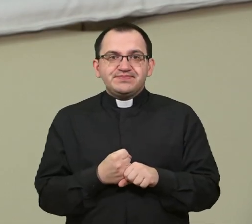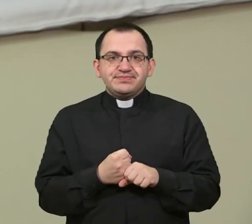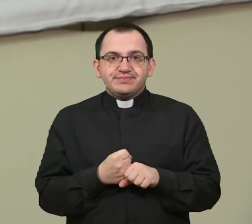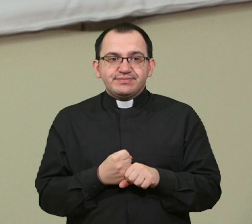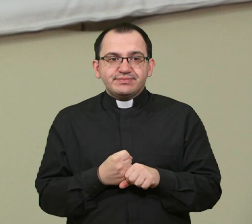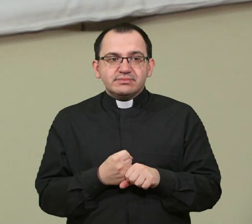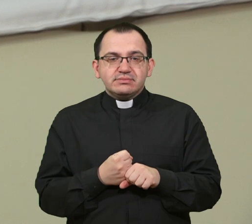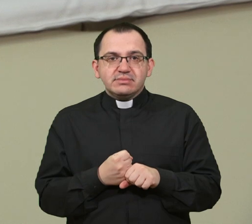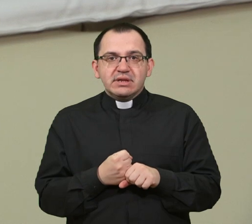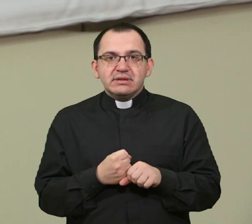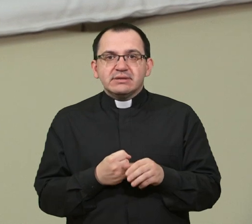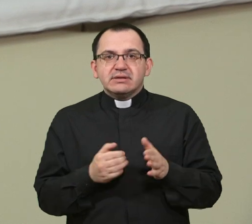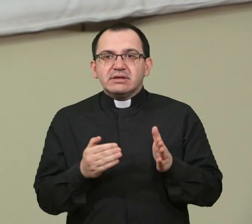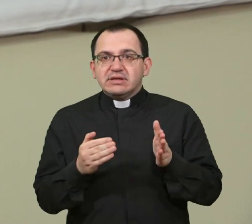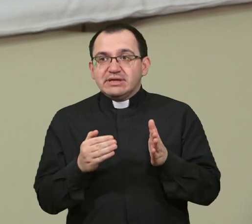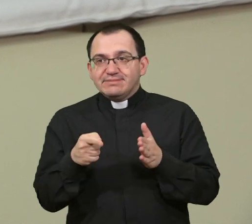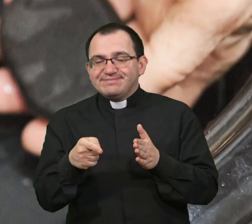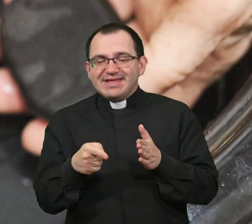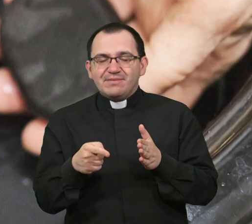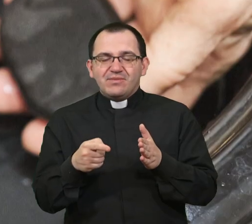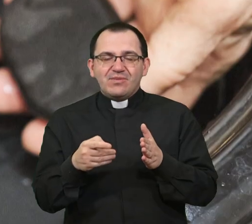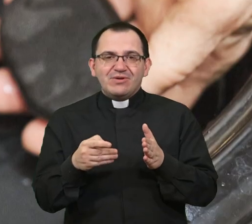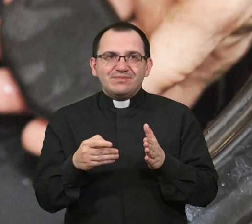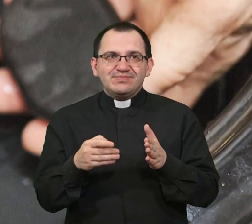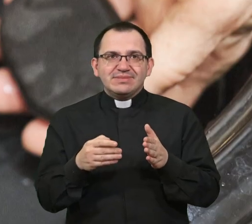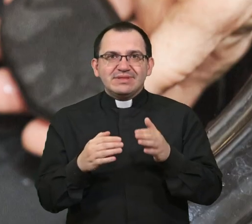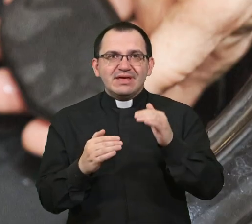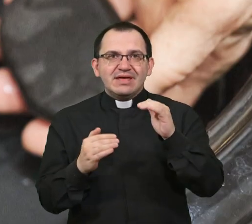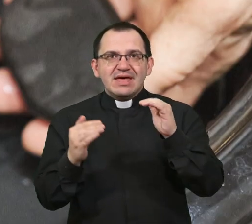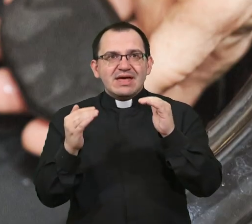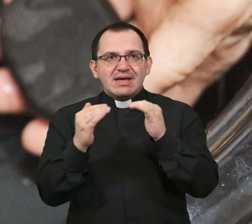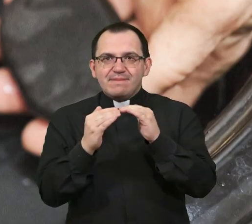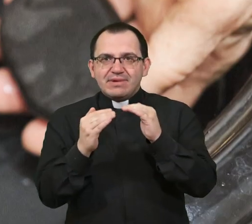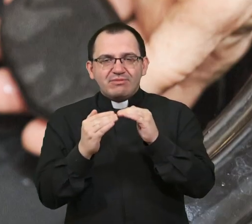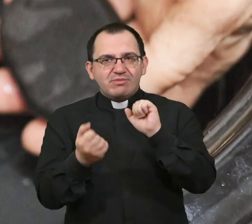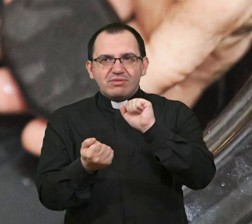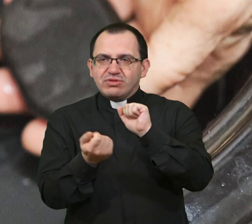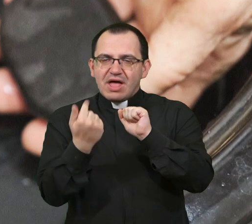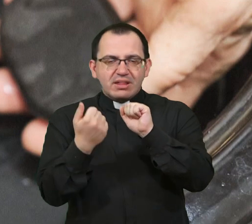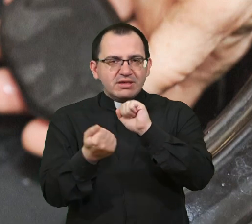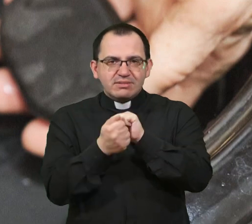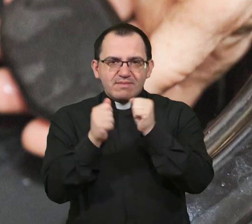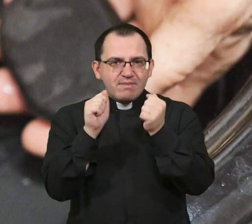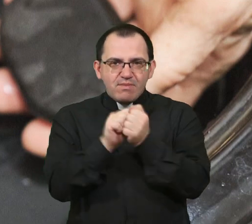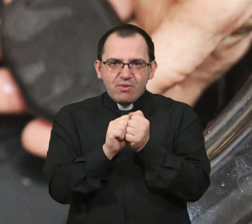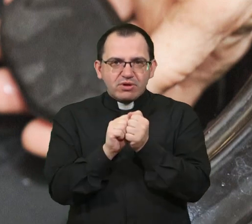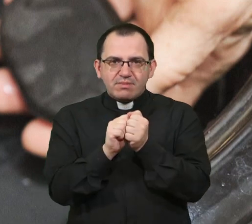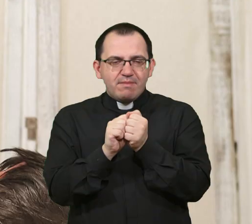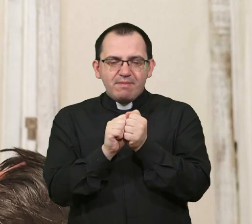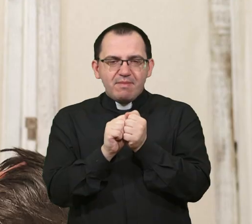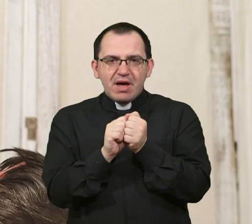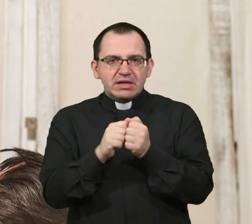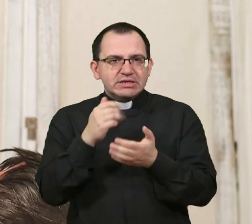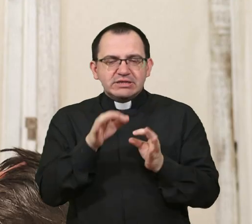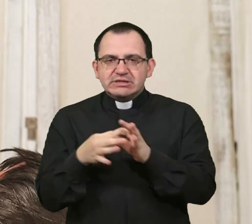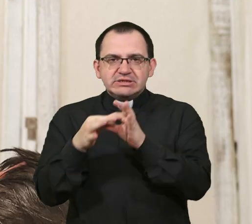uspostavila, ali ne ravnoteža, nego borba koja ovoga ne prestaje